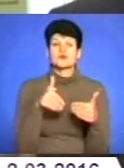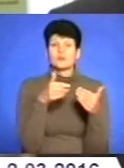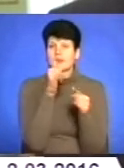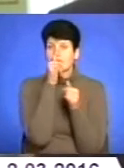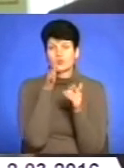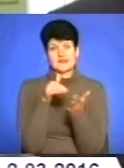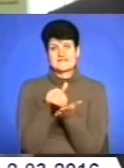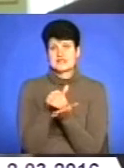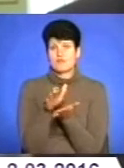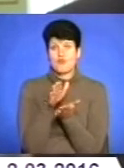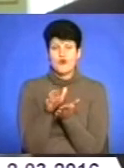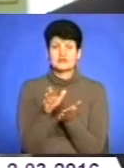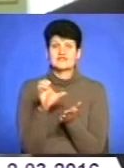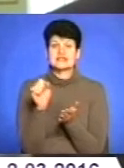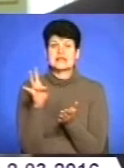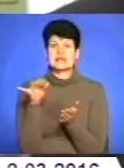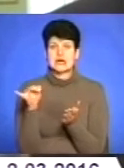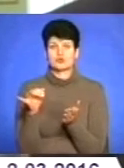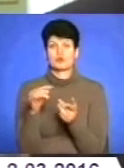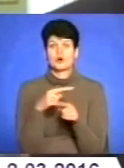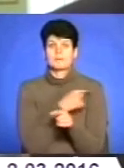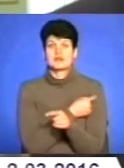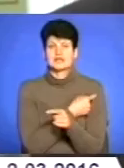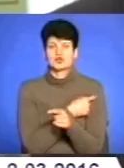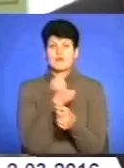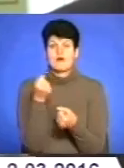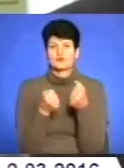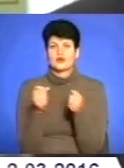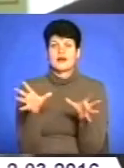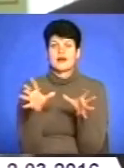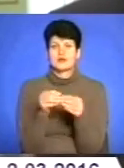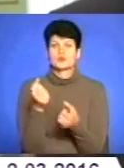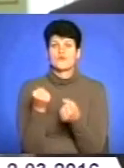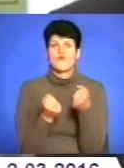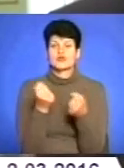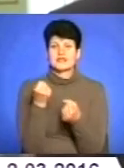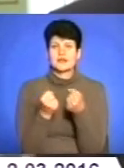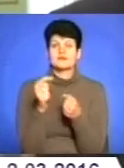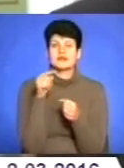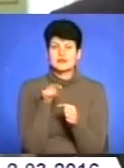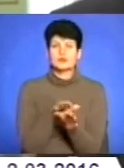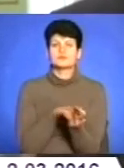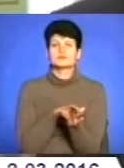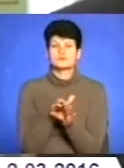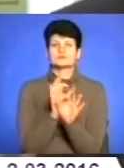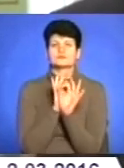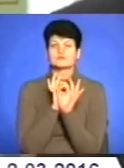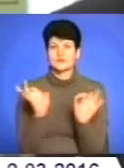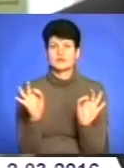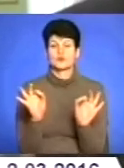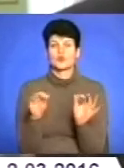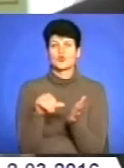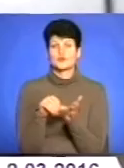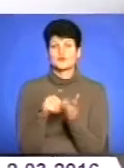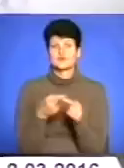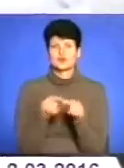в санітарному медичному автомобілі разом з водієм для їхньої повноцінної участі в